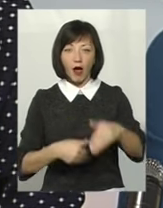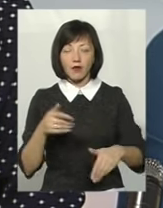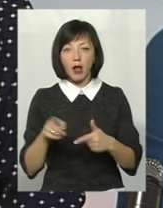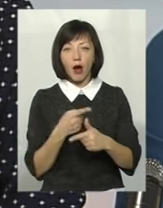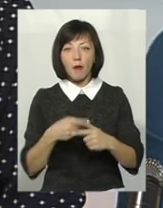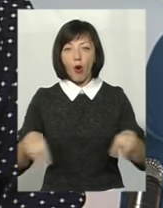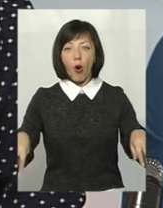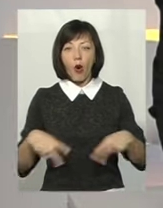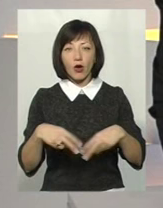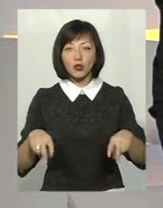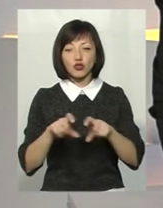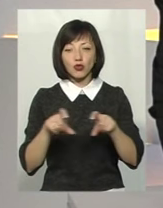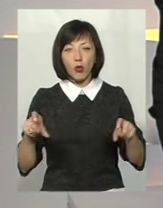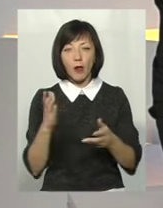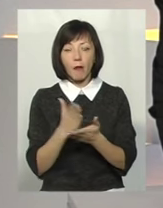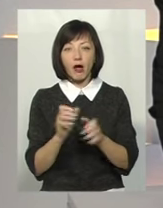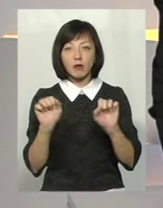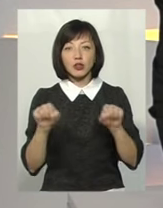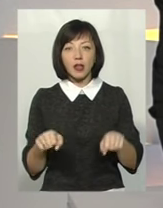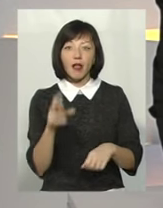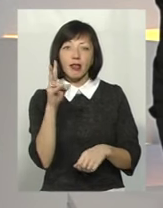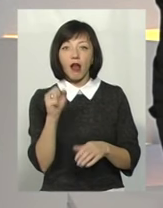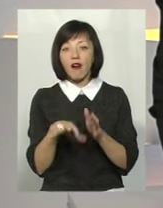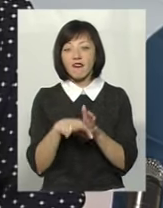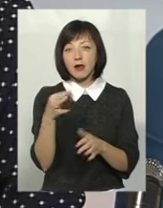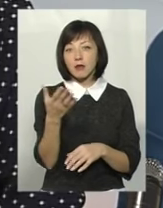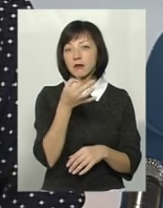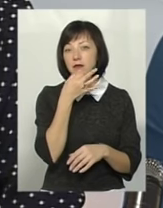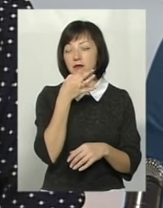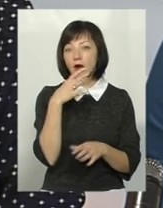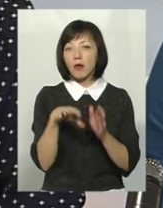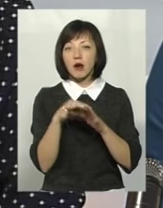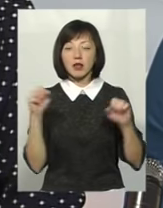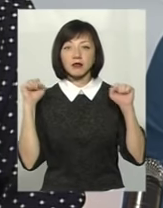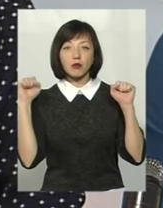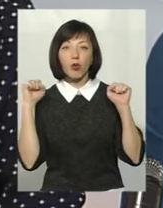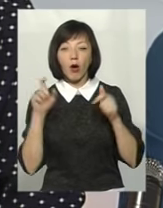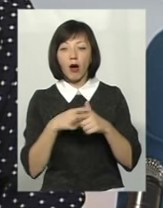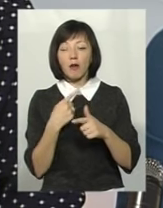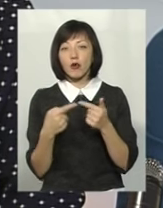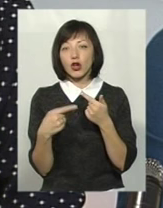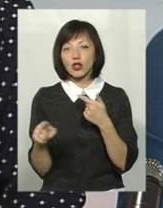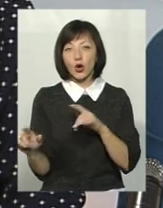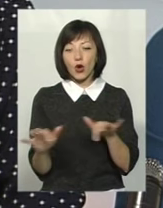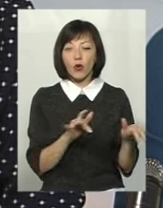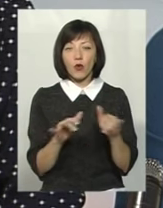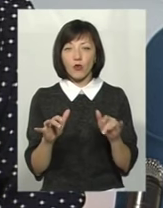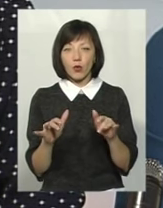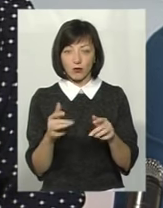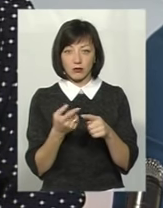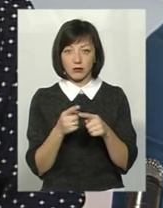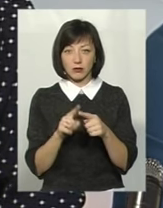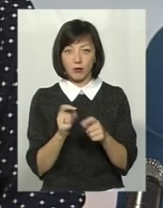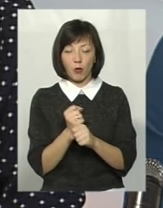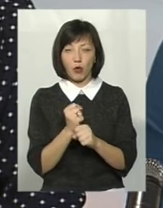хореографія. Школа має можливість на вибір обрати собі вид спорту або іншу рухову діяльність в